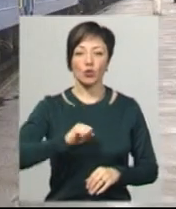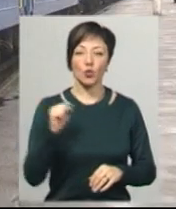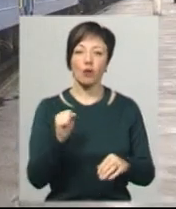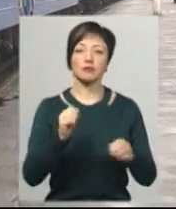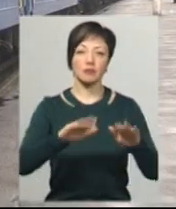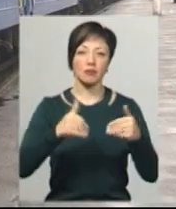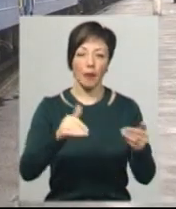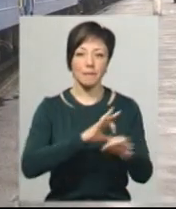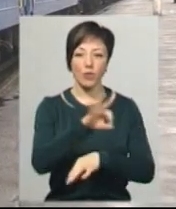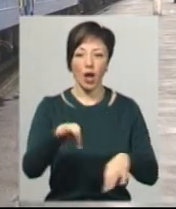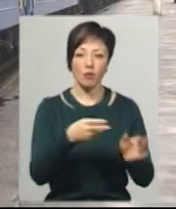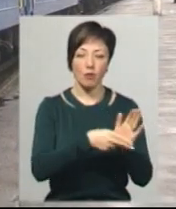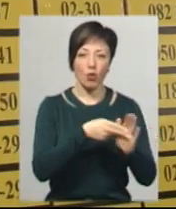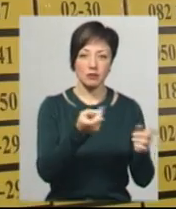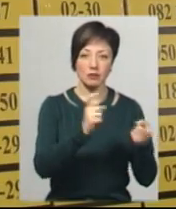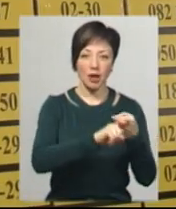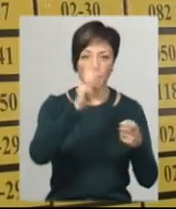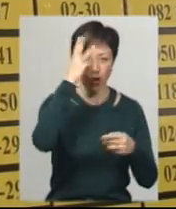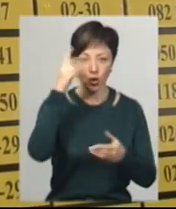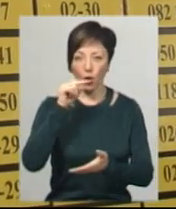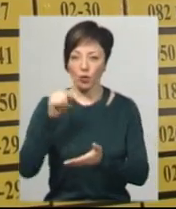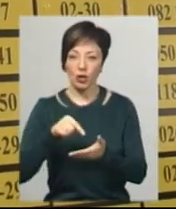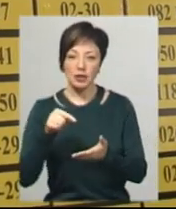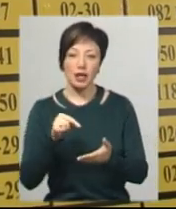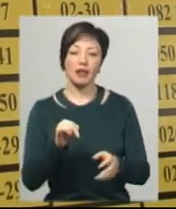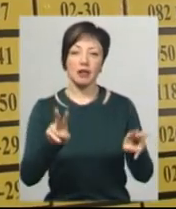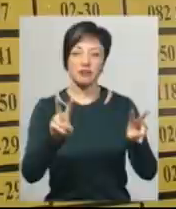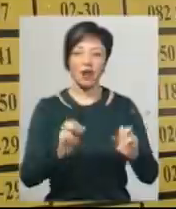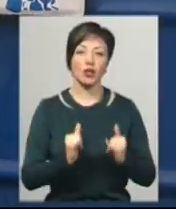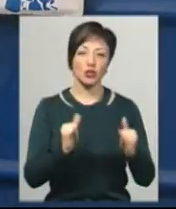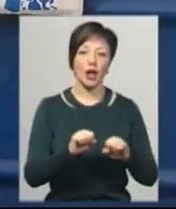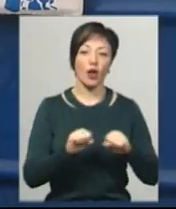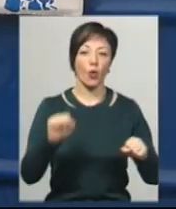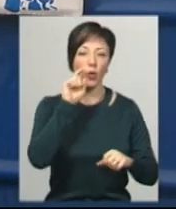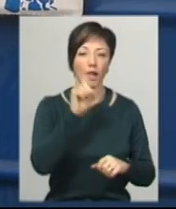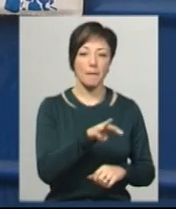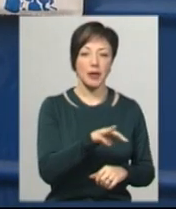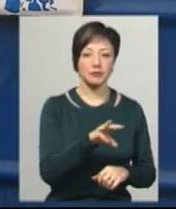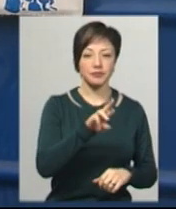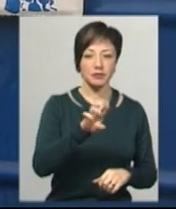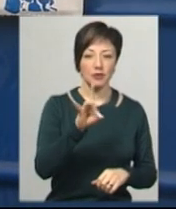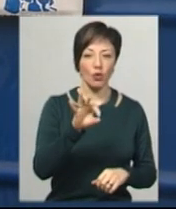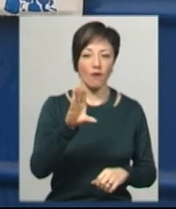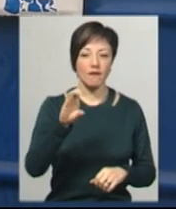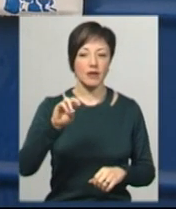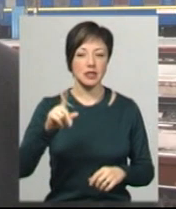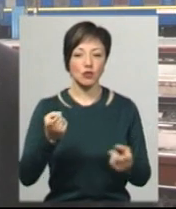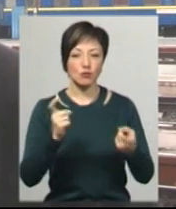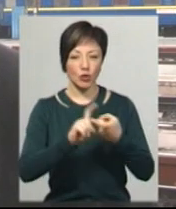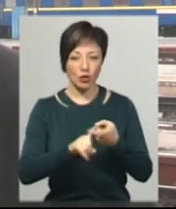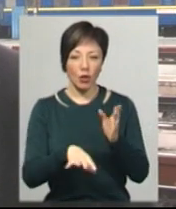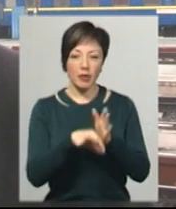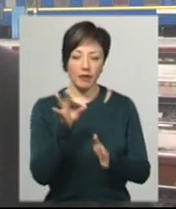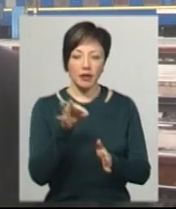потяг, який з'єднує Хмельниччину-Луганщину, а саме Хмельницький-Лисичанськ, назвали на честь героя України Максима Яровця. Сполучення обрав символічно.